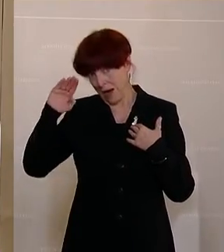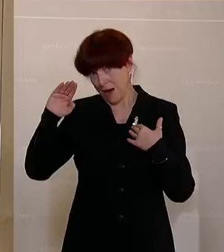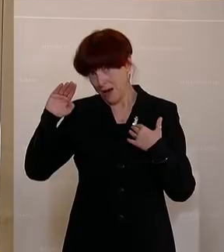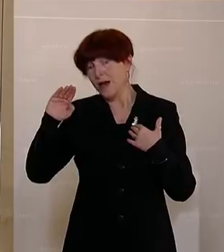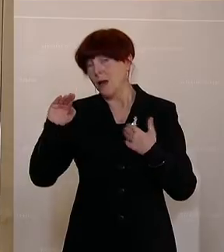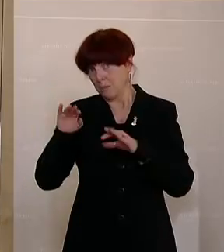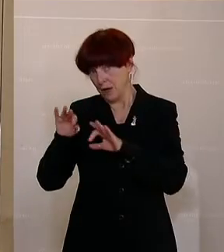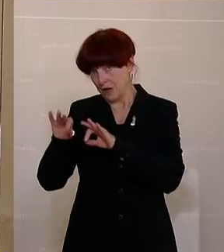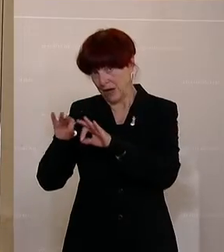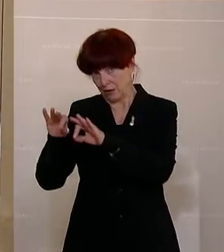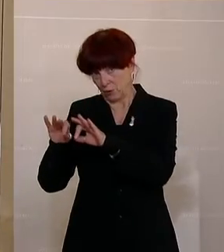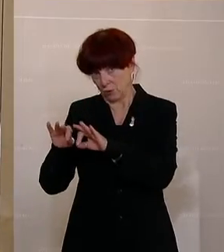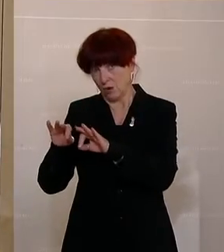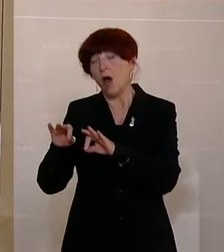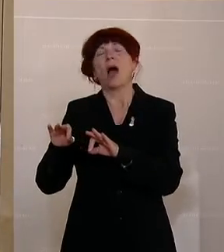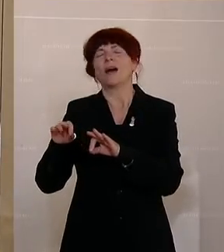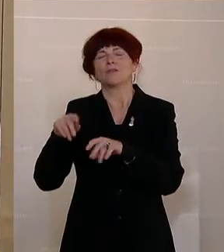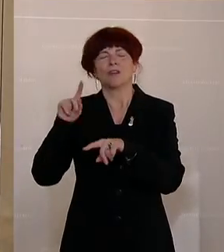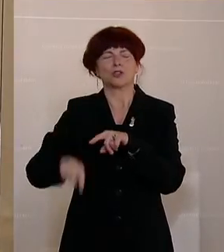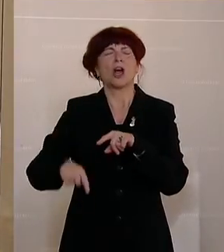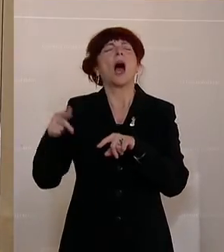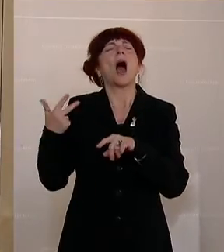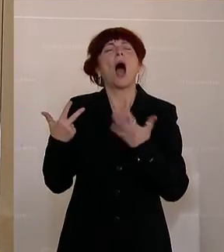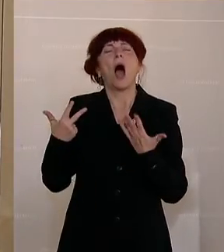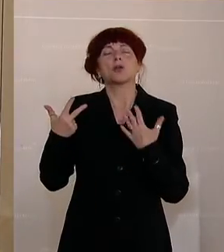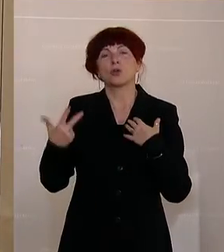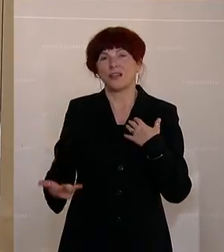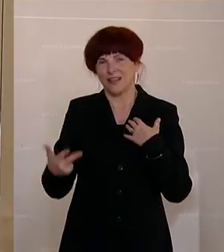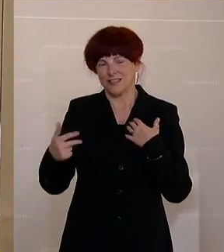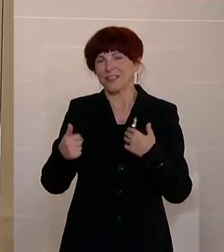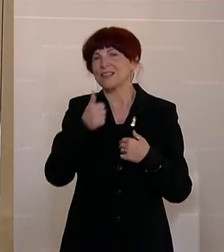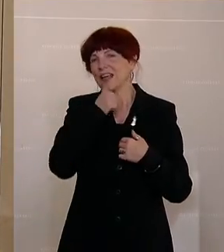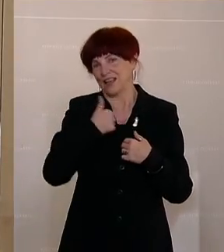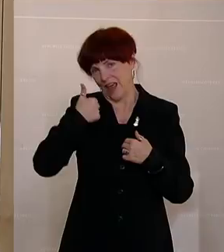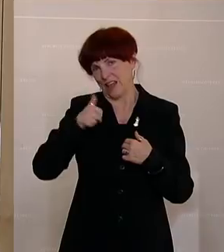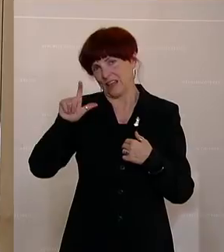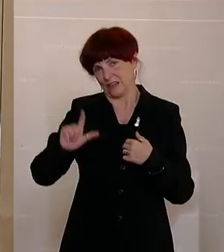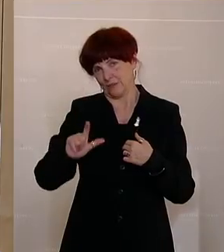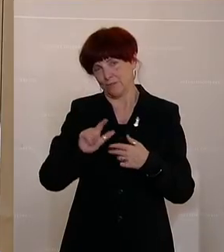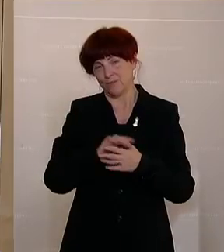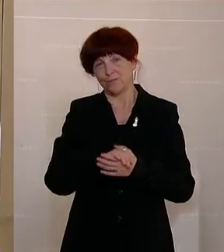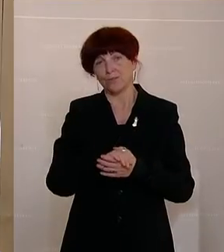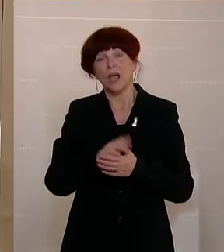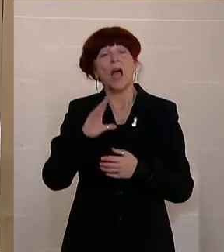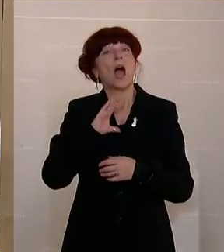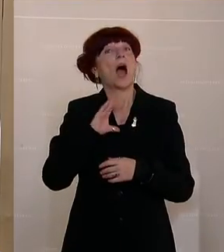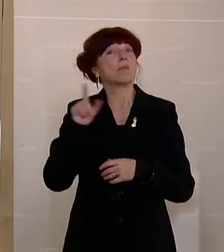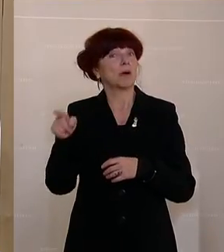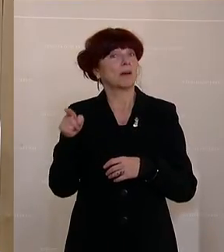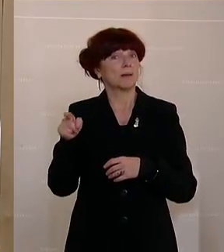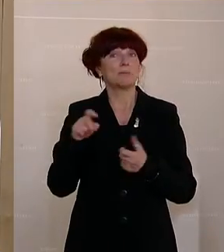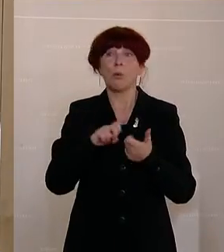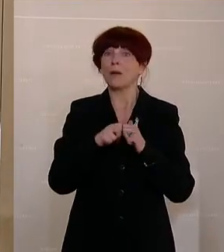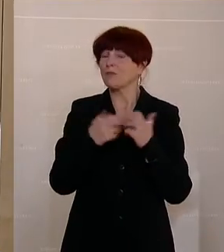Lenkung als bei uns. 38 Cent auf den Liter. Das Problem bei der ganzen Geschichte ist,